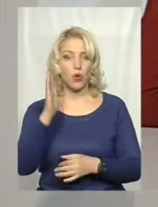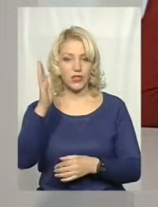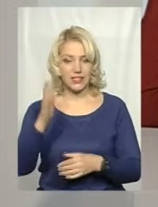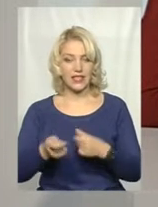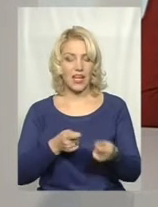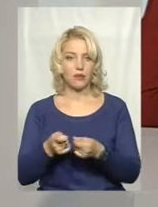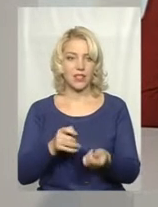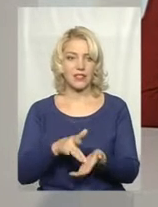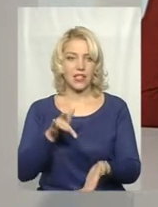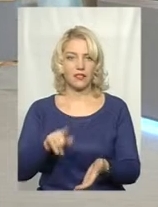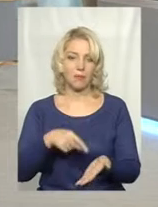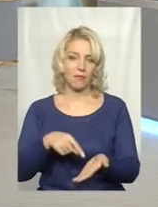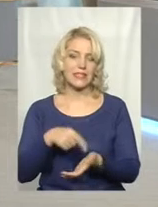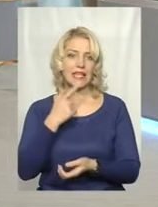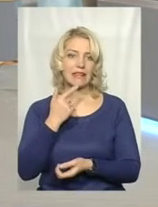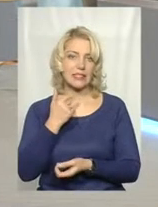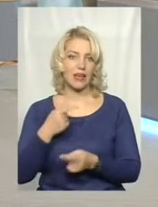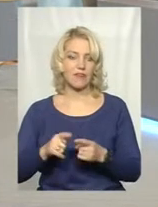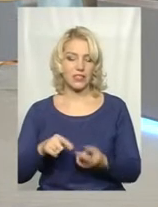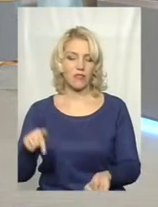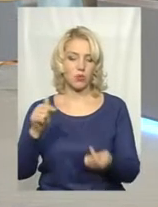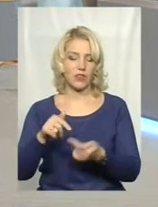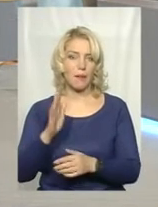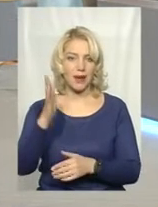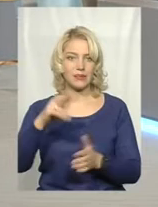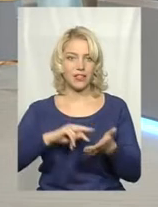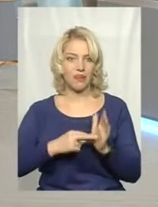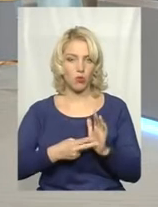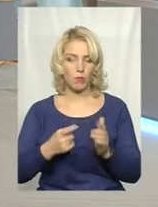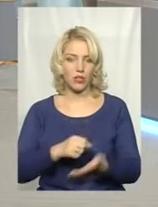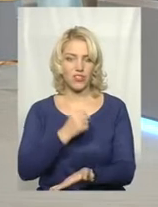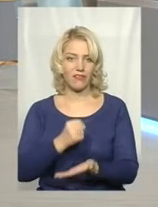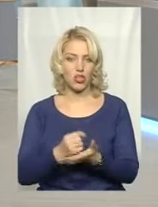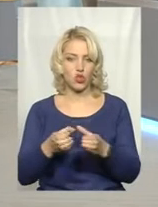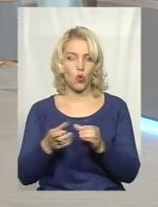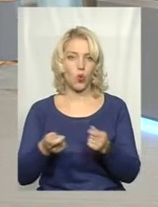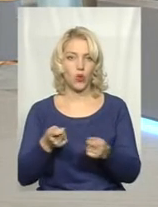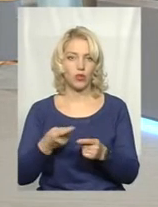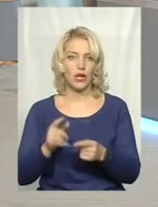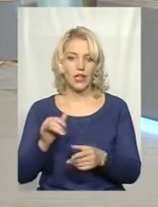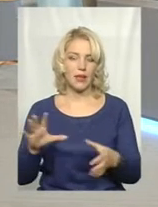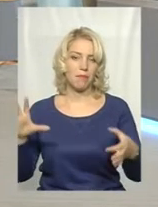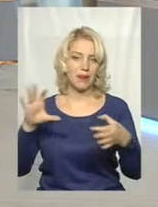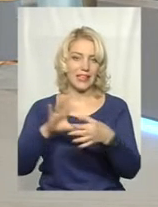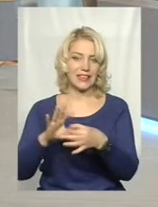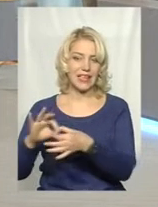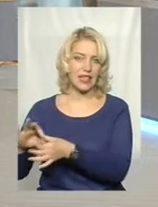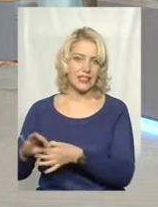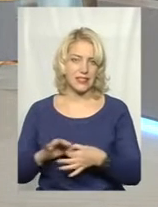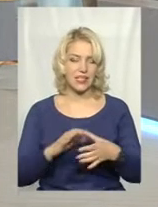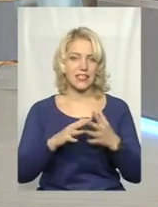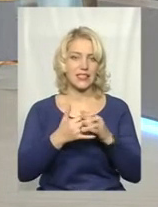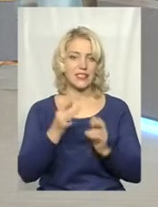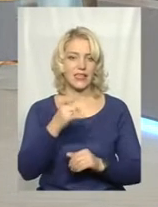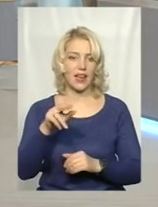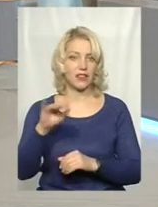адміністративний центр «Місто Красилів». Це відповідає перспективному плану, затвердженому уряду. І до нього приєдналася певна кількість сільських